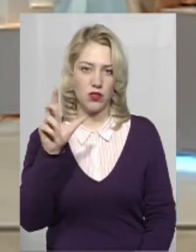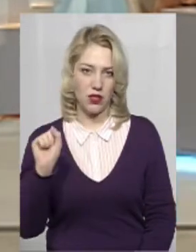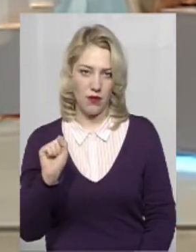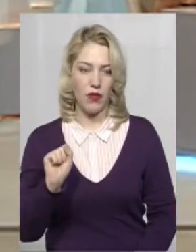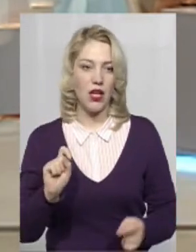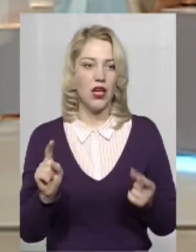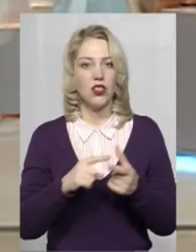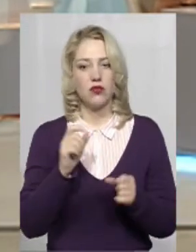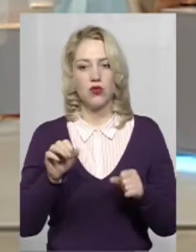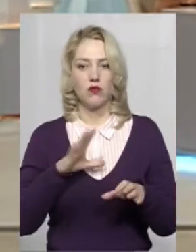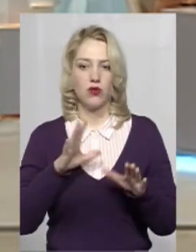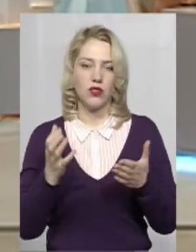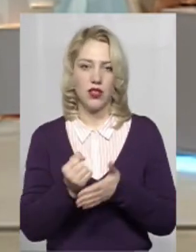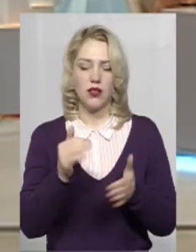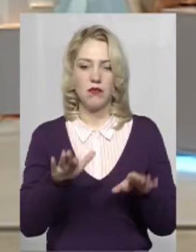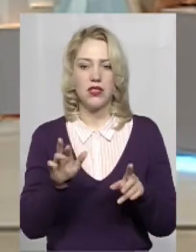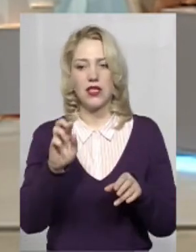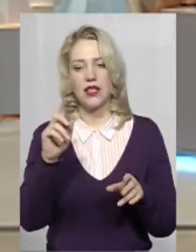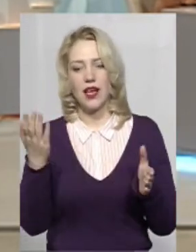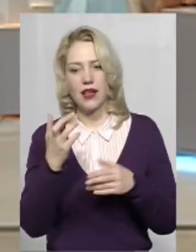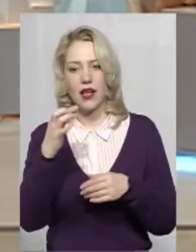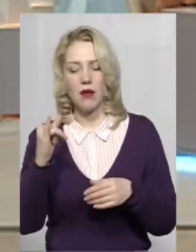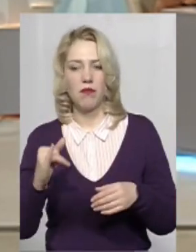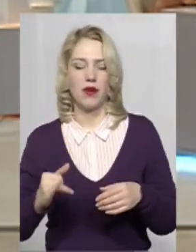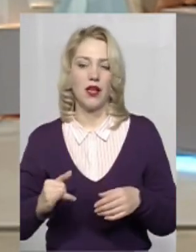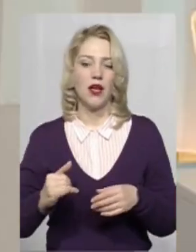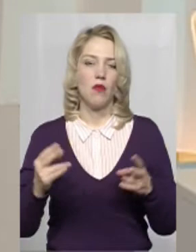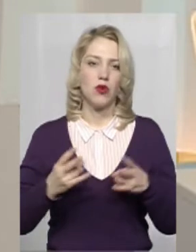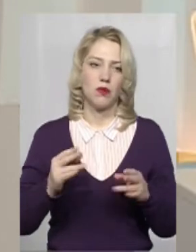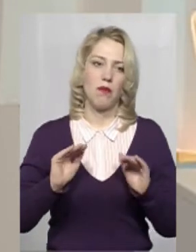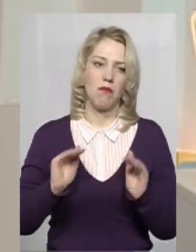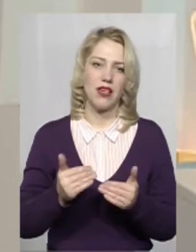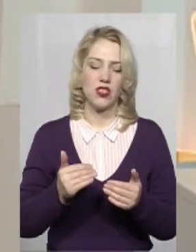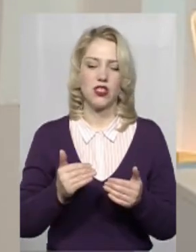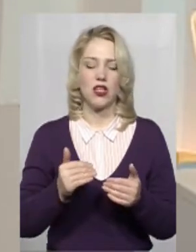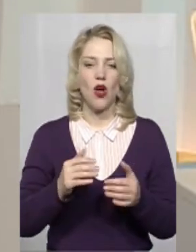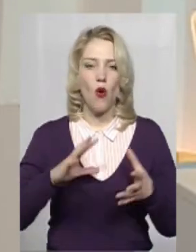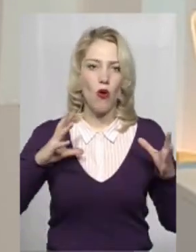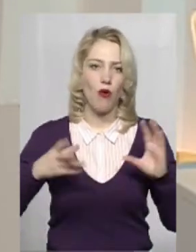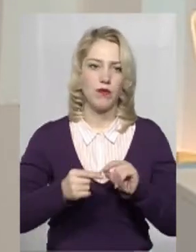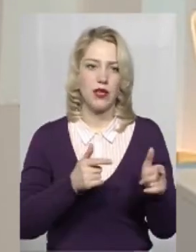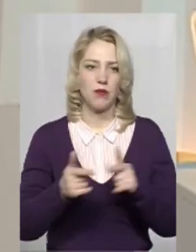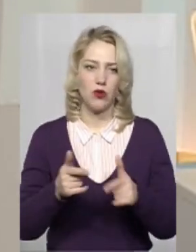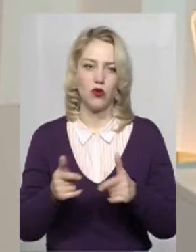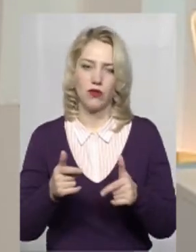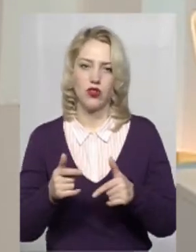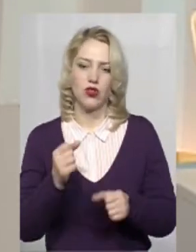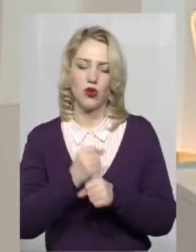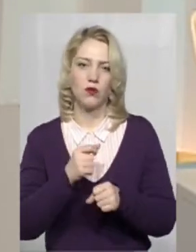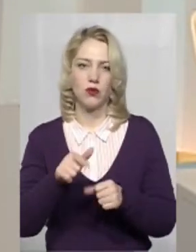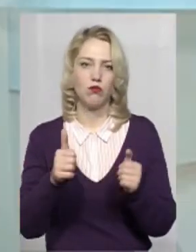Чи можна було знайти місце, яке потребувало менший обсяг підготовчих робіт там поряд річка?